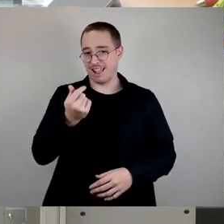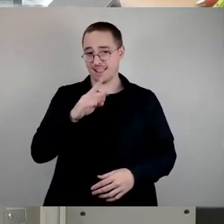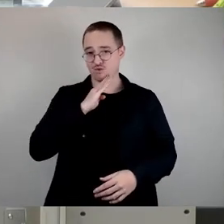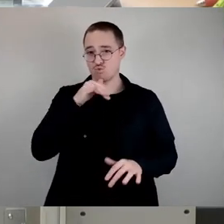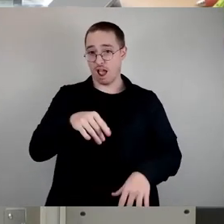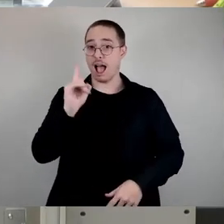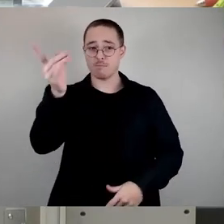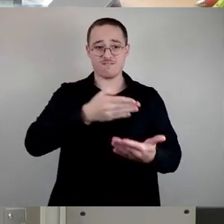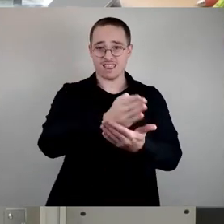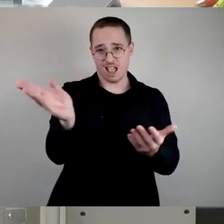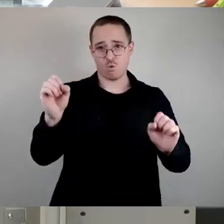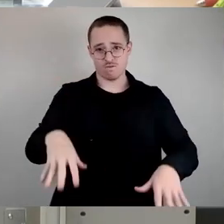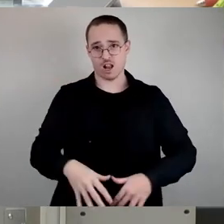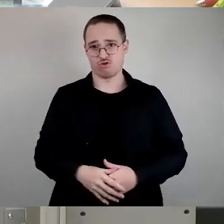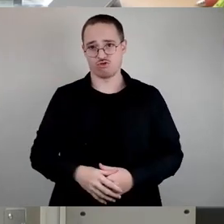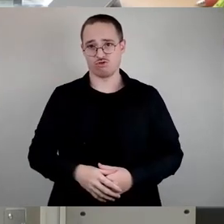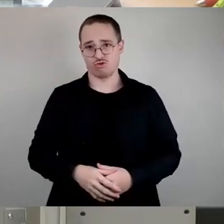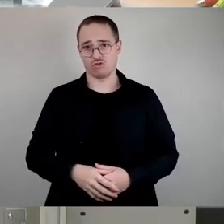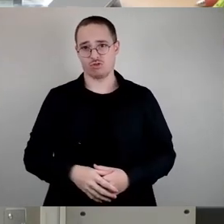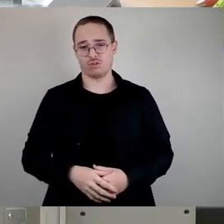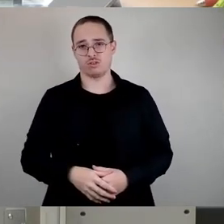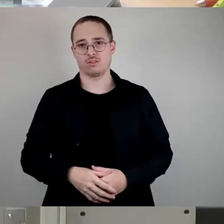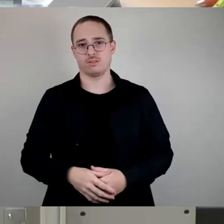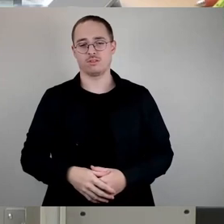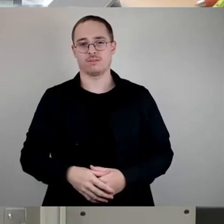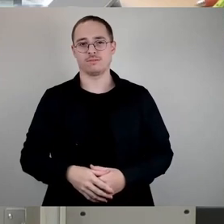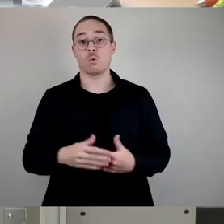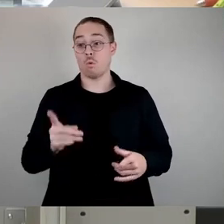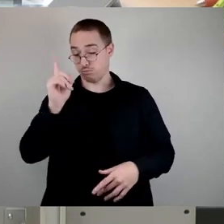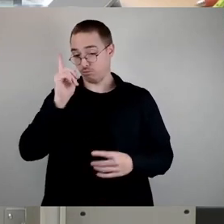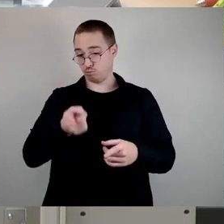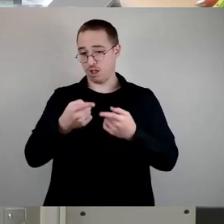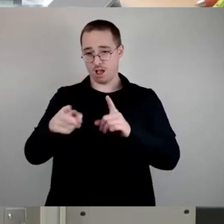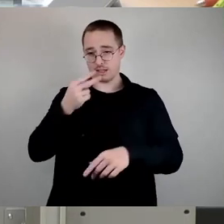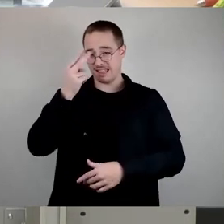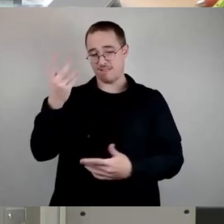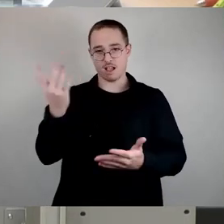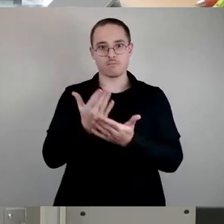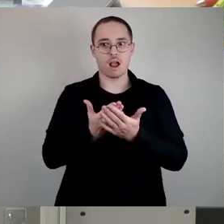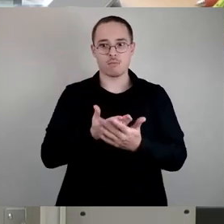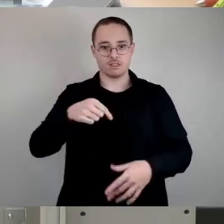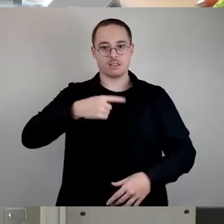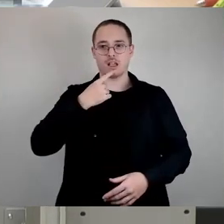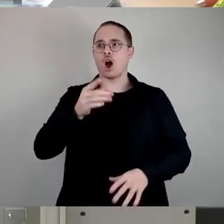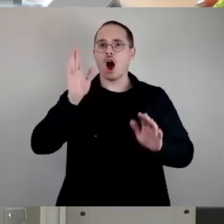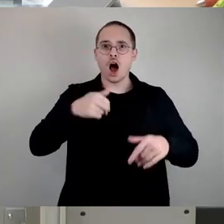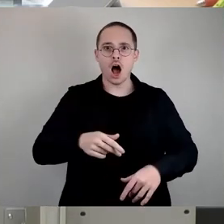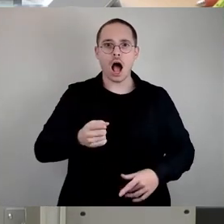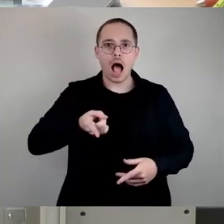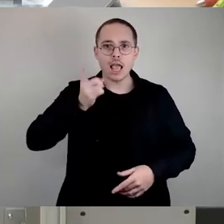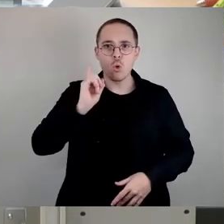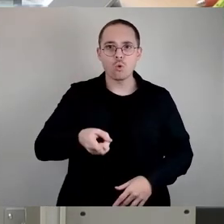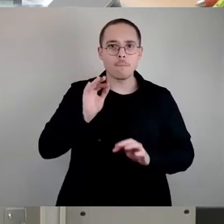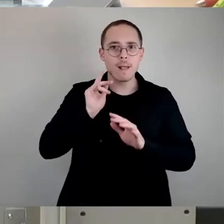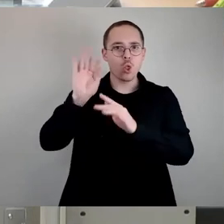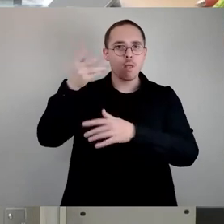ja, und dann muss man noch was anderes sehen, wenn hier gesagt wird, das kostet uns ja 100 Millionen mehr oder 50